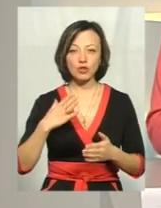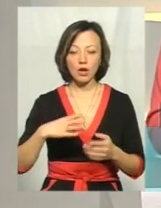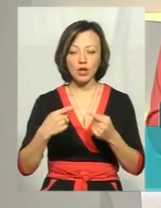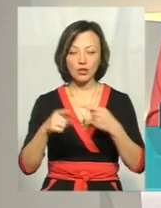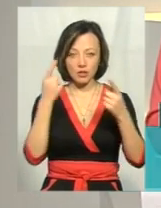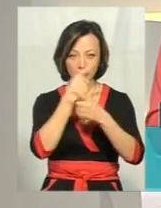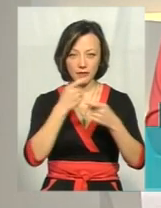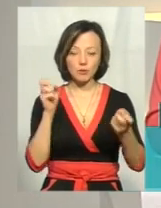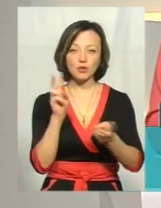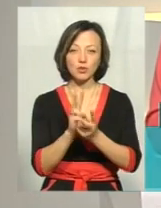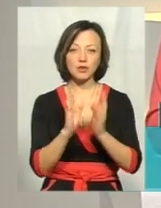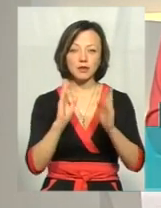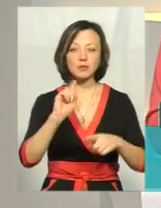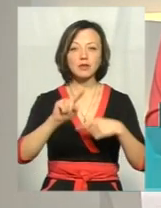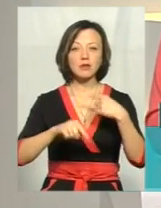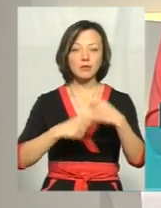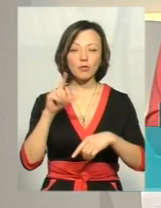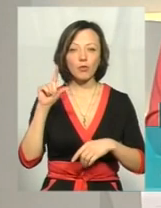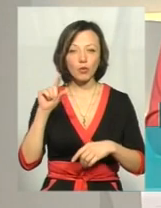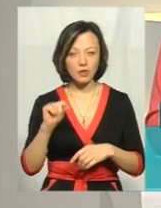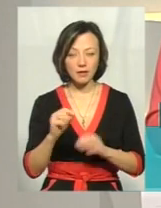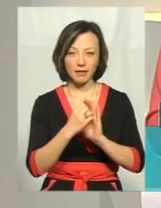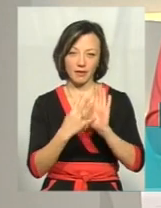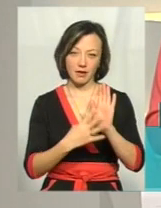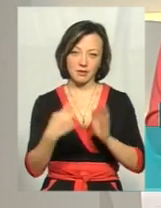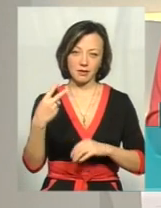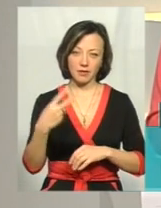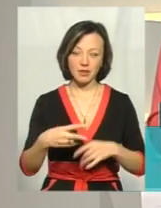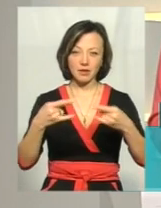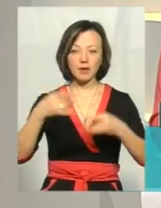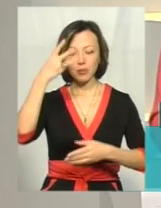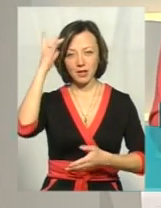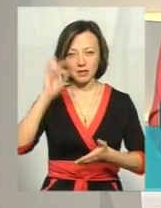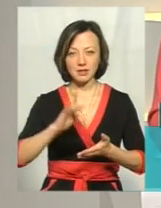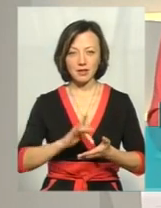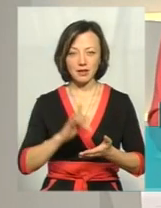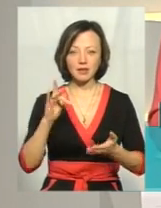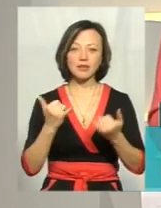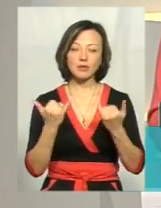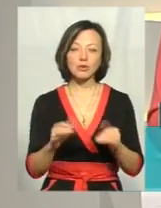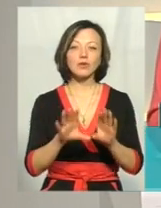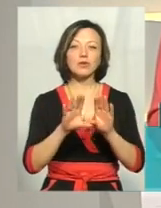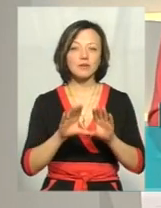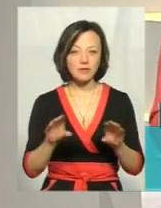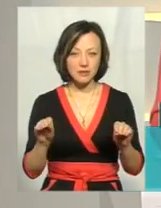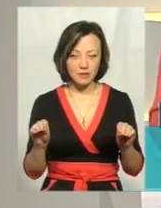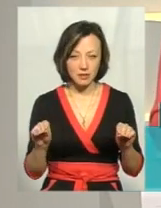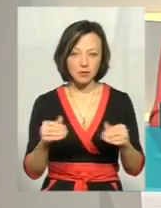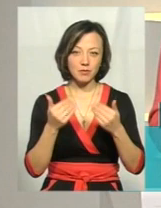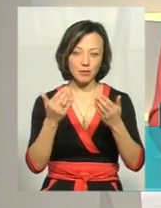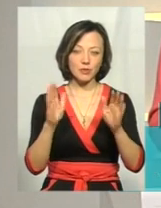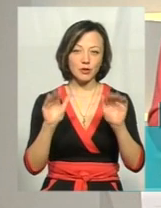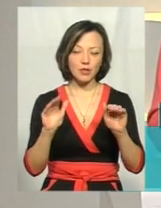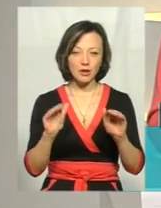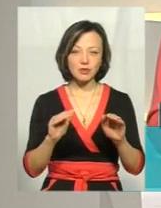інших ефірів. Ми зустрінемося вже у понеділок о 19.20 на каналі Поділля Центр. На сьогодні я з вами